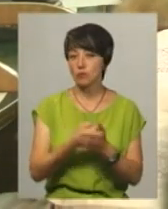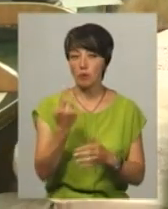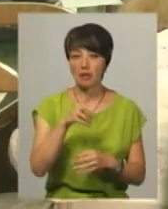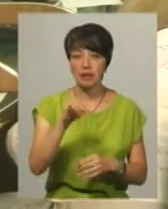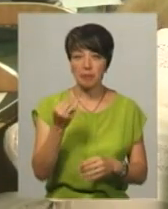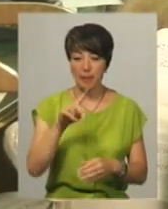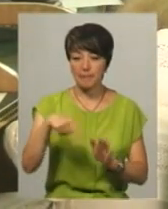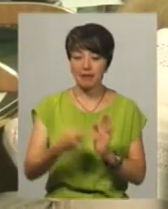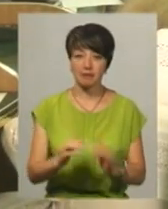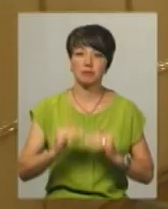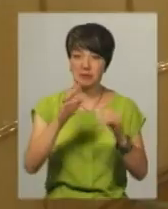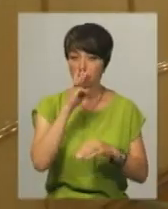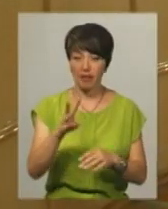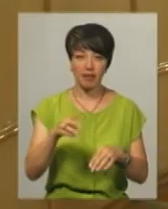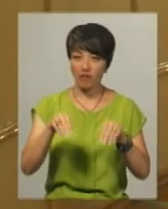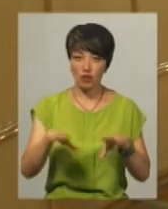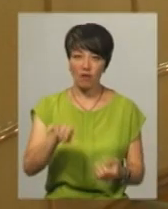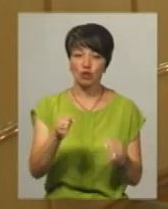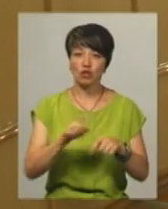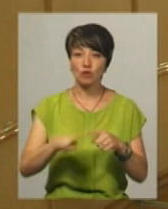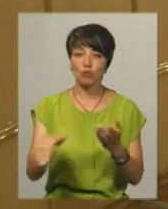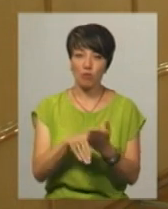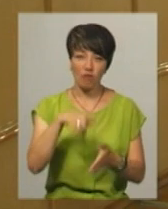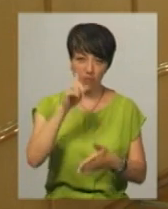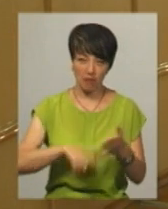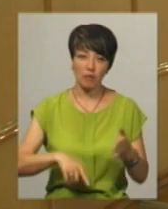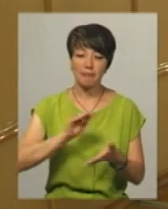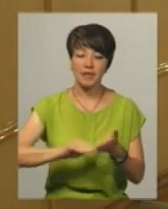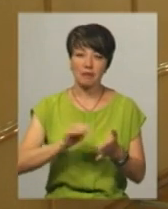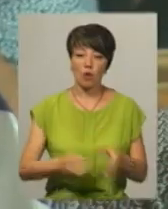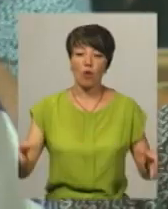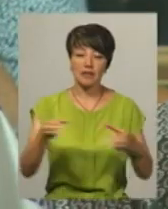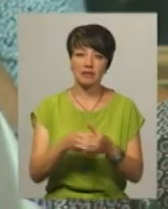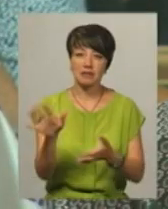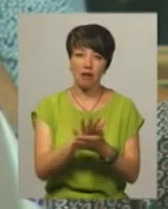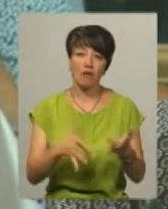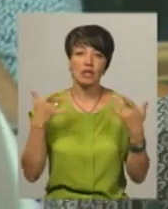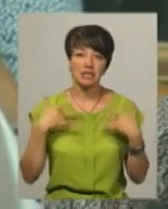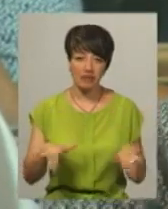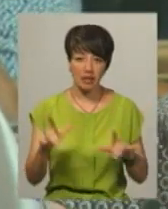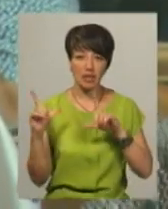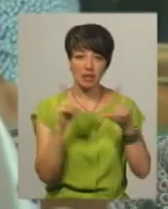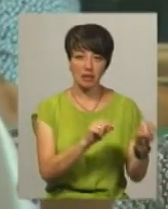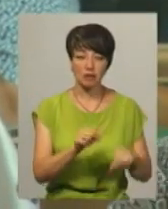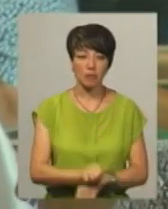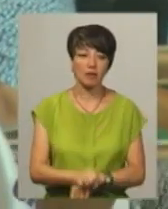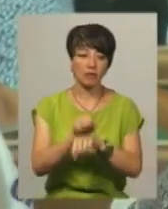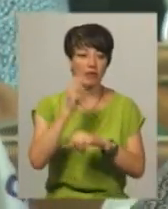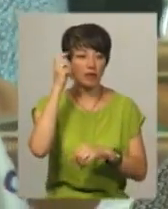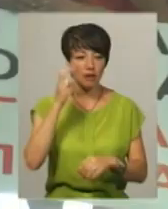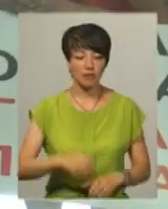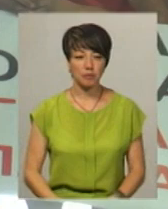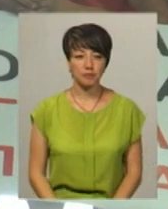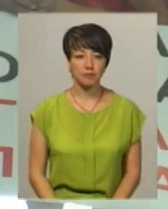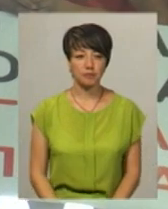питання підняття зарплатні не вирішиться, водії швидких запевнили, що писатимуть колективну заяву на звільнення та їхатимуть мітингувати у Київ.